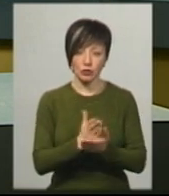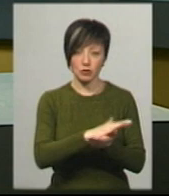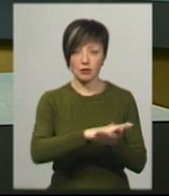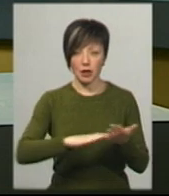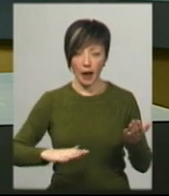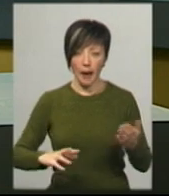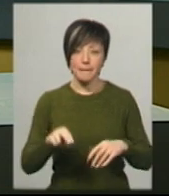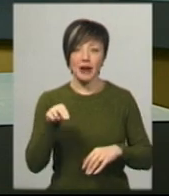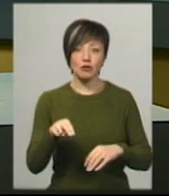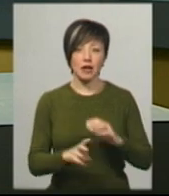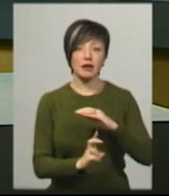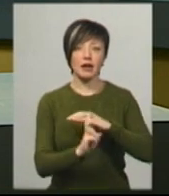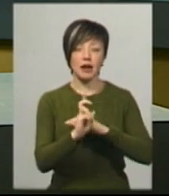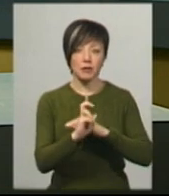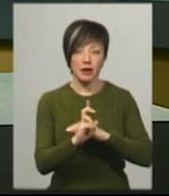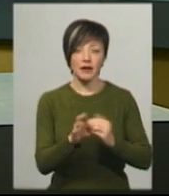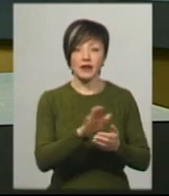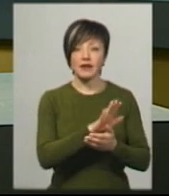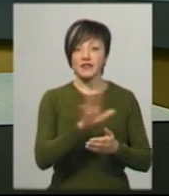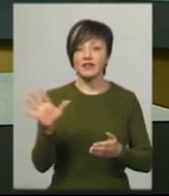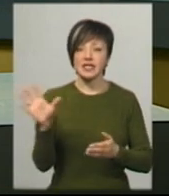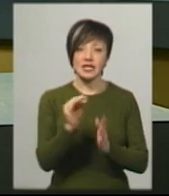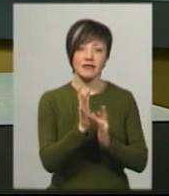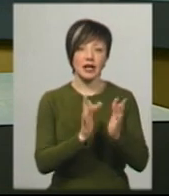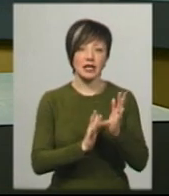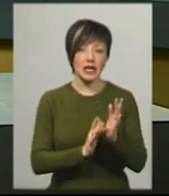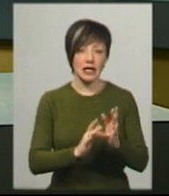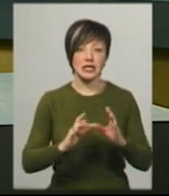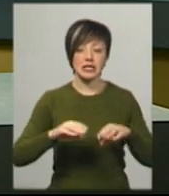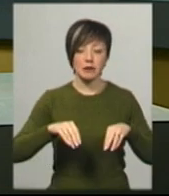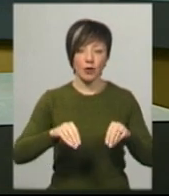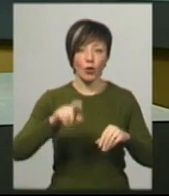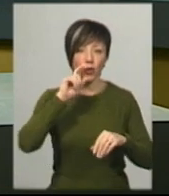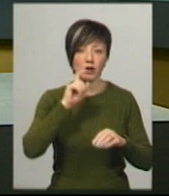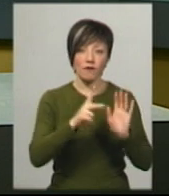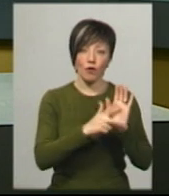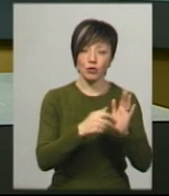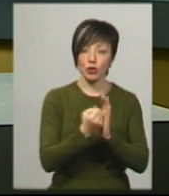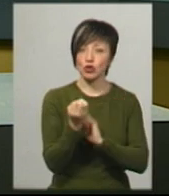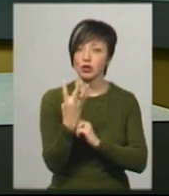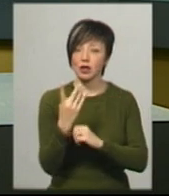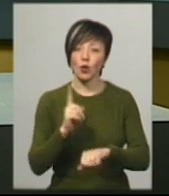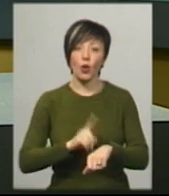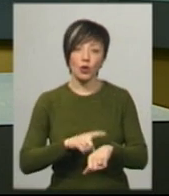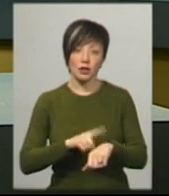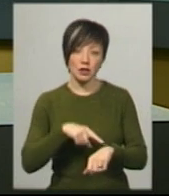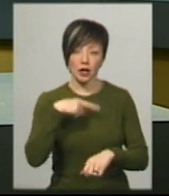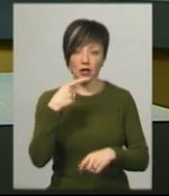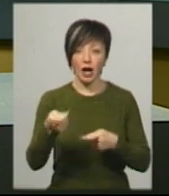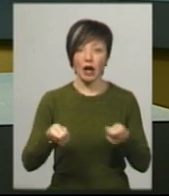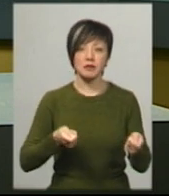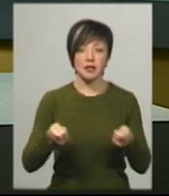Православний храм всіх святих землі української відкритий у Хмельницькому щодня з 8 до 14 години, каже